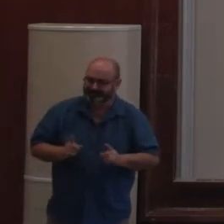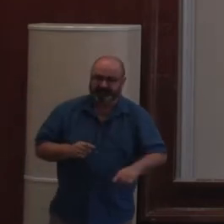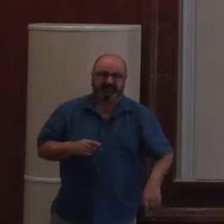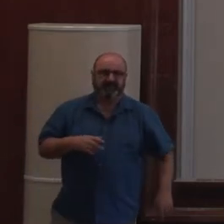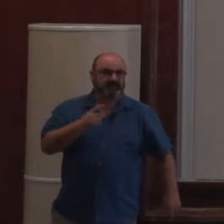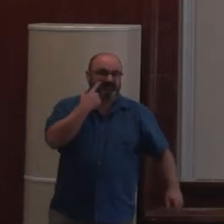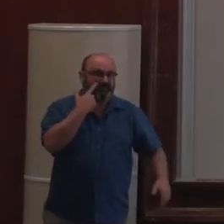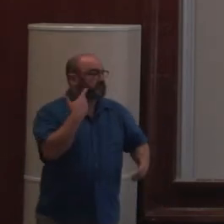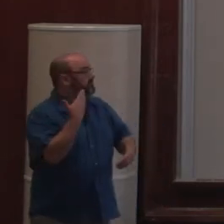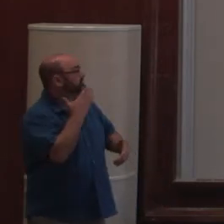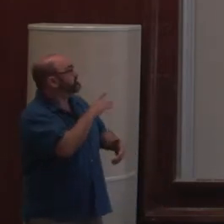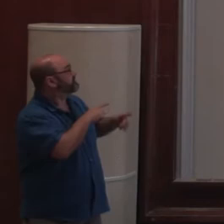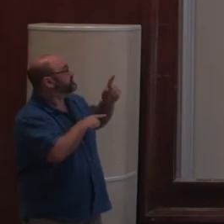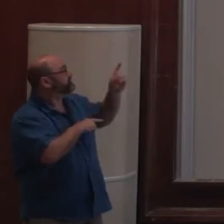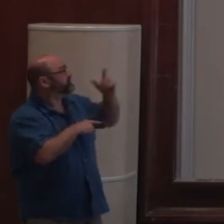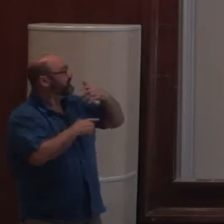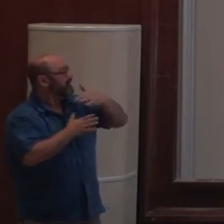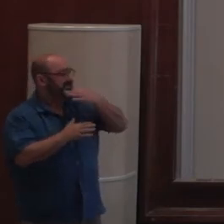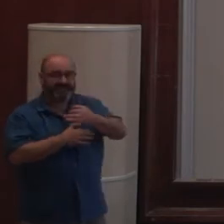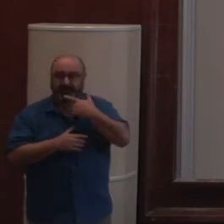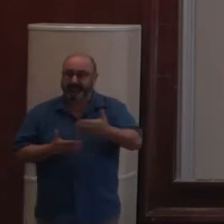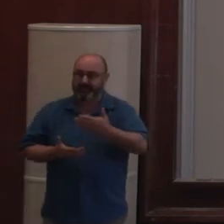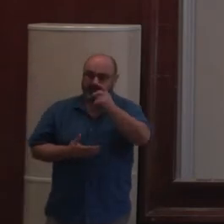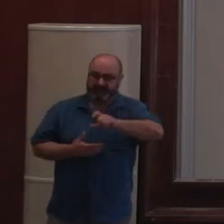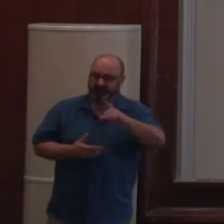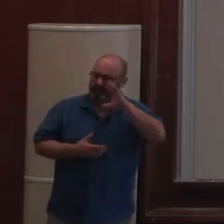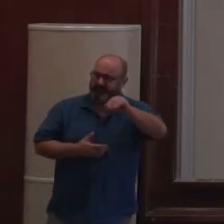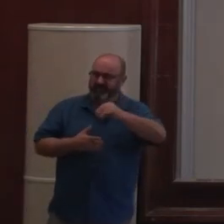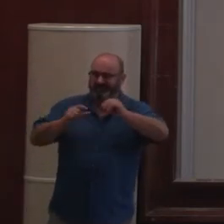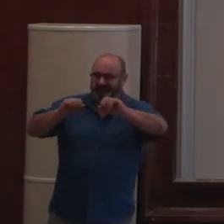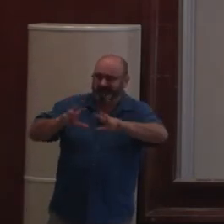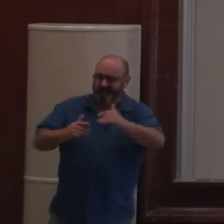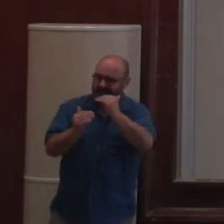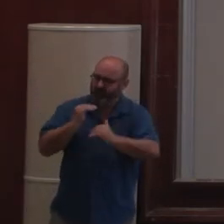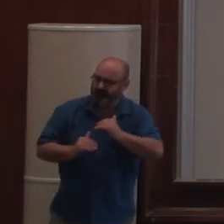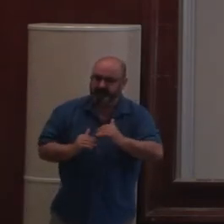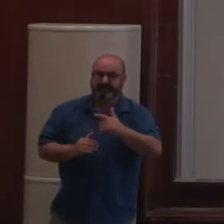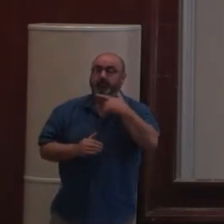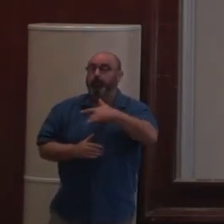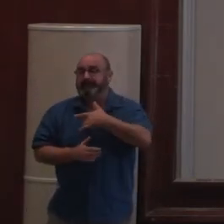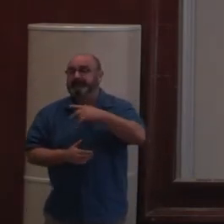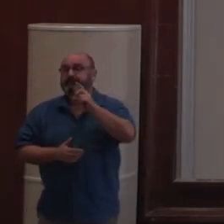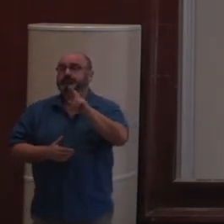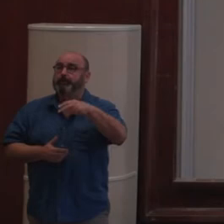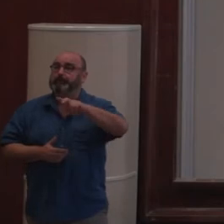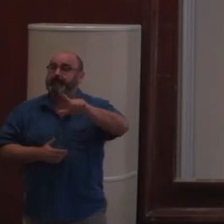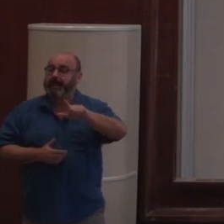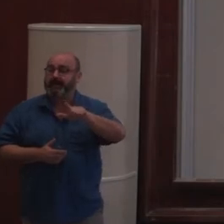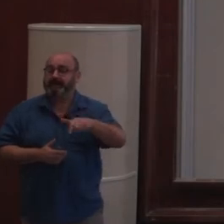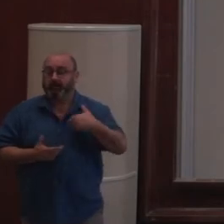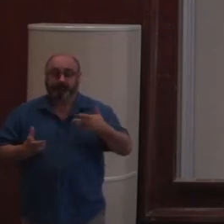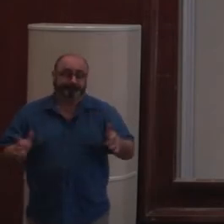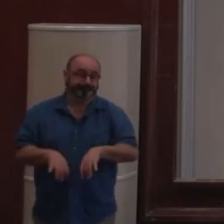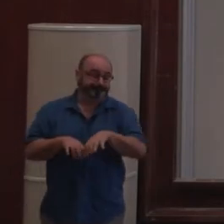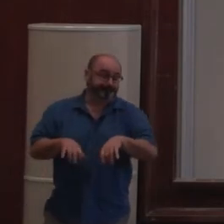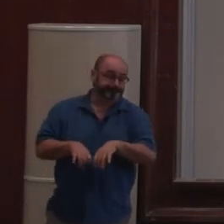Et si on regarde un petit peu, ce qu'il disait, c'est qu'aujourd'hui, les développeurs qui vont utiliser Drupal, ça ne les excite pas